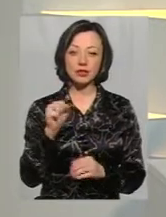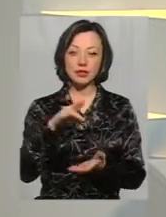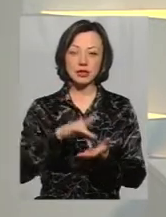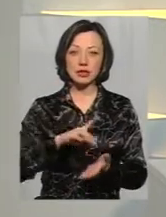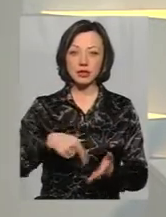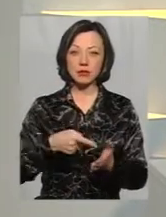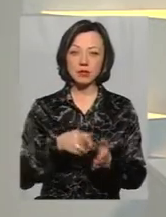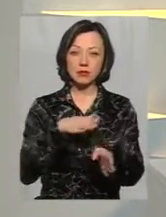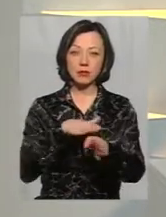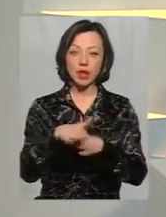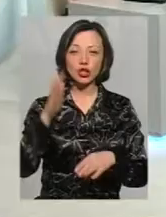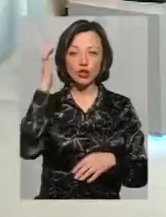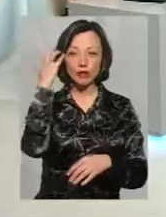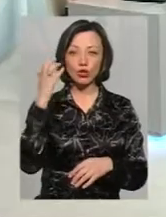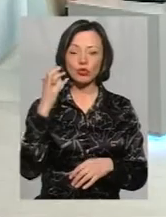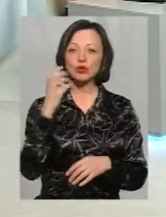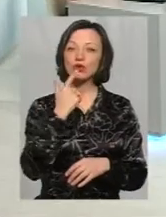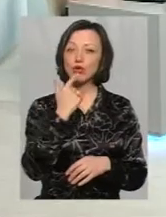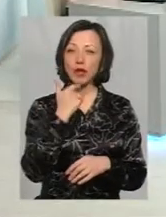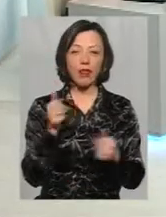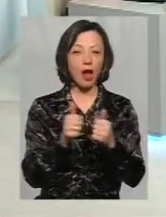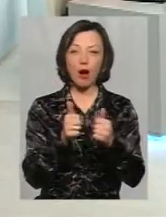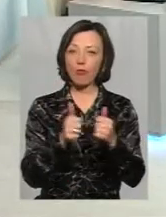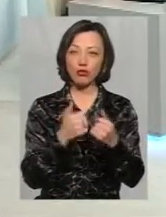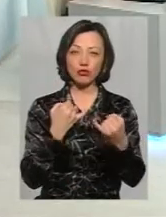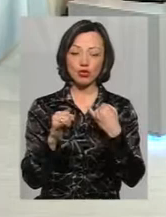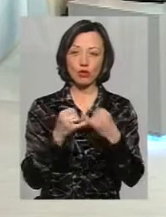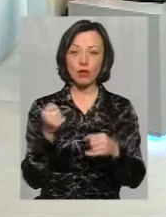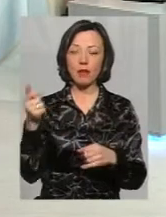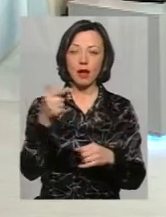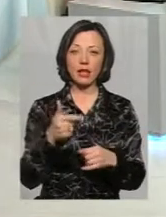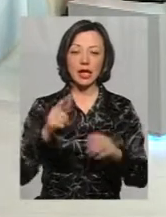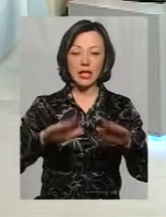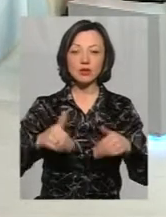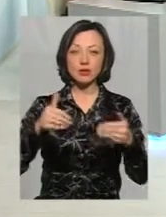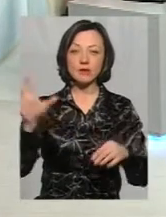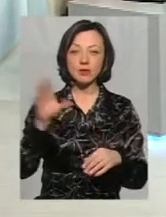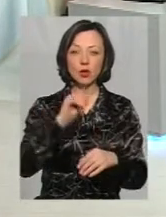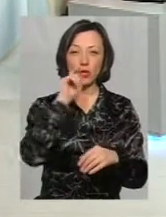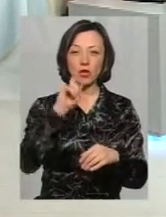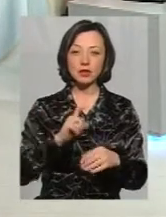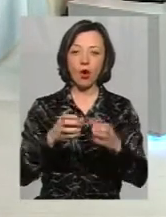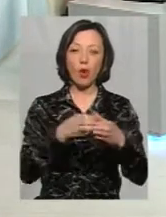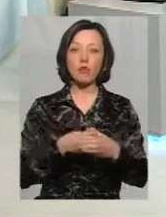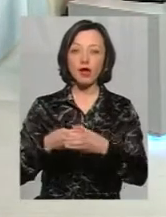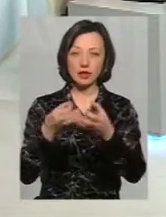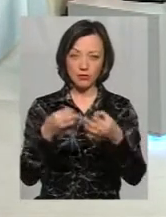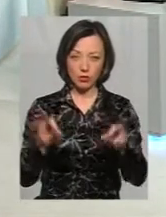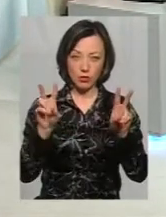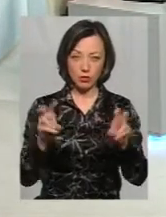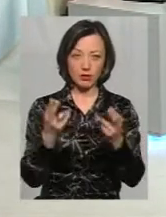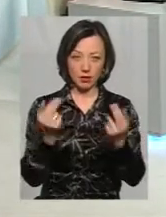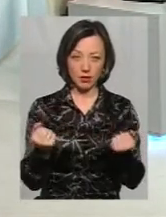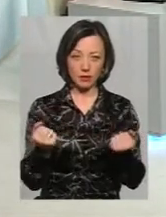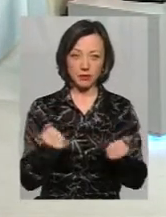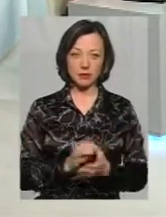червоно-чорністами. Прапори не поруч із жовто-блакитними. Ініціатором стало Всеукраїнське об'єднання «Свобода». Так, пане Володимире?